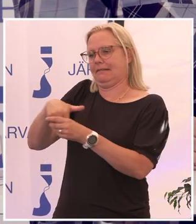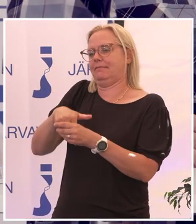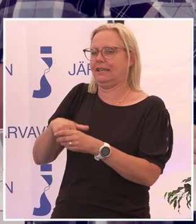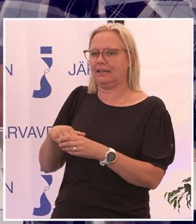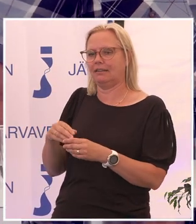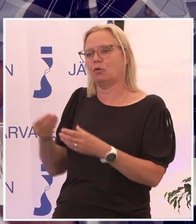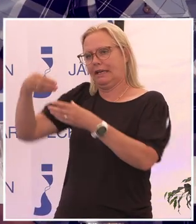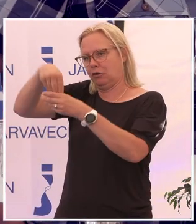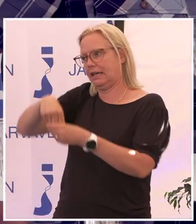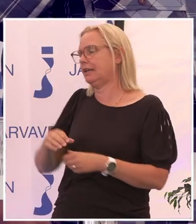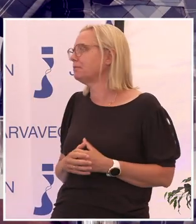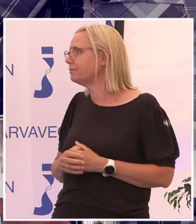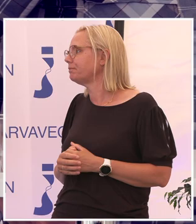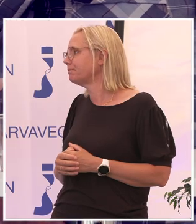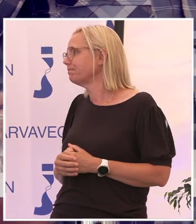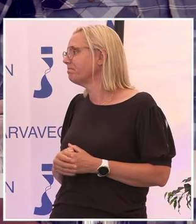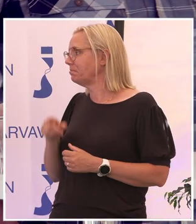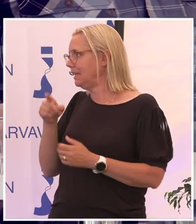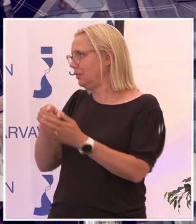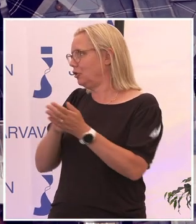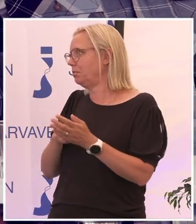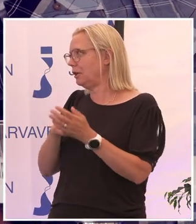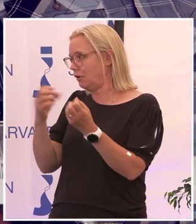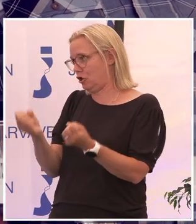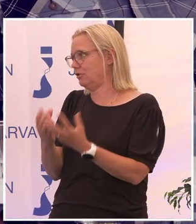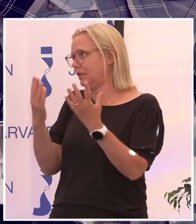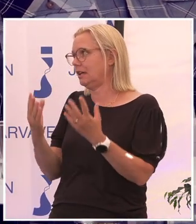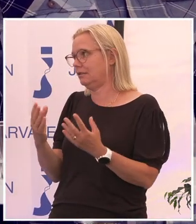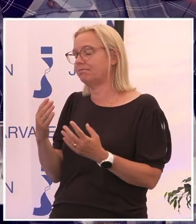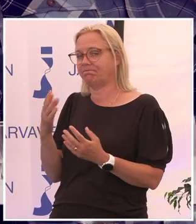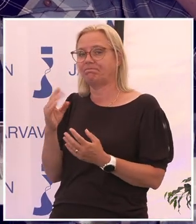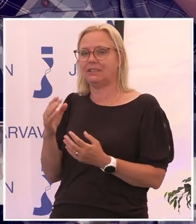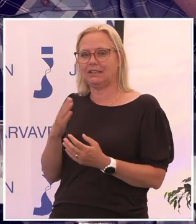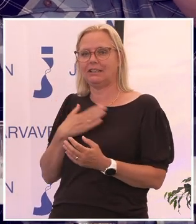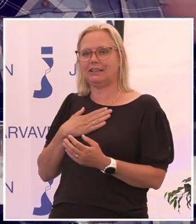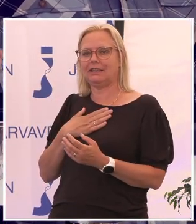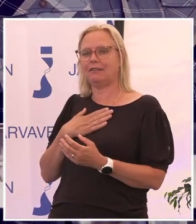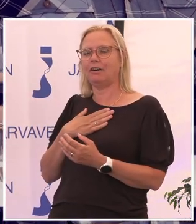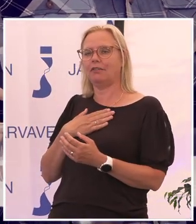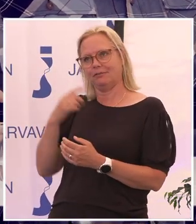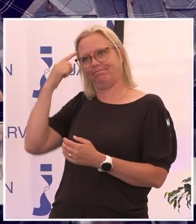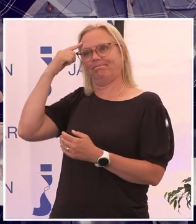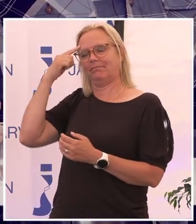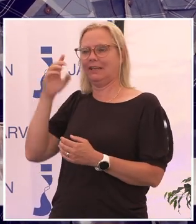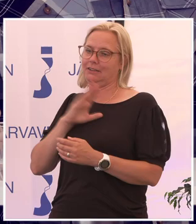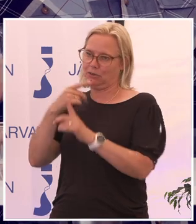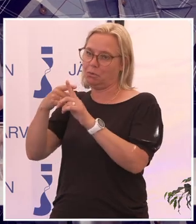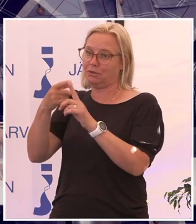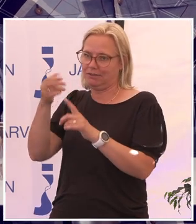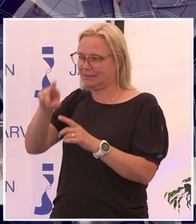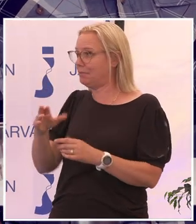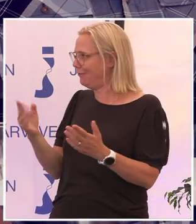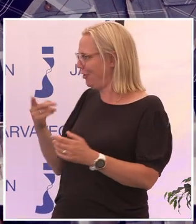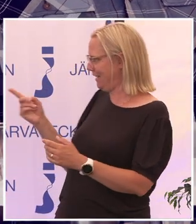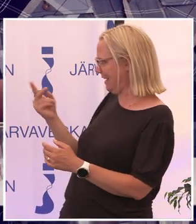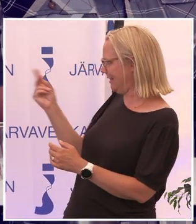och inkludering. Så den typen av lösningar... Det var min top of mind att det finns som ett positivt exempel. Vad har ni?